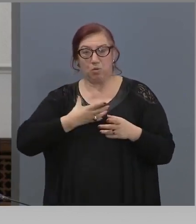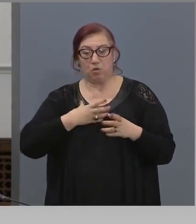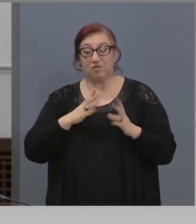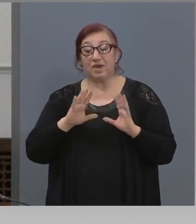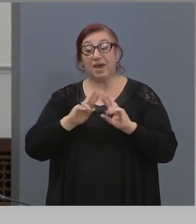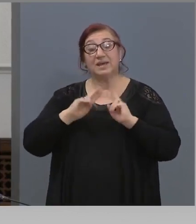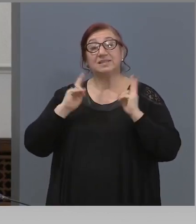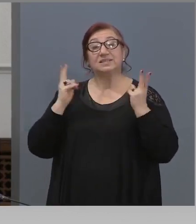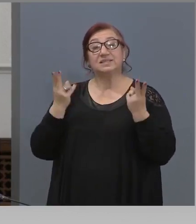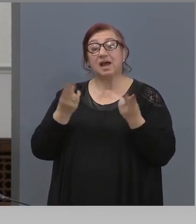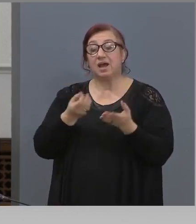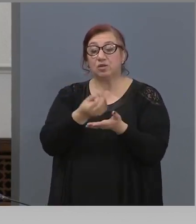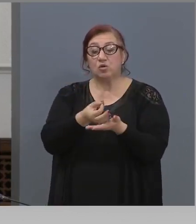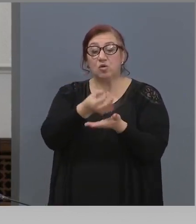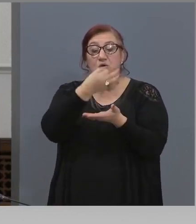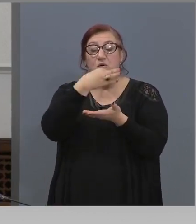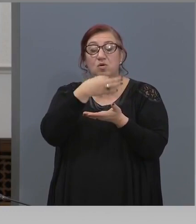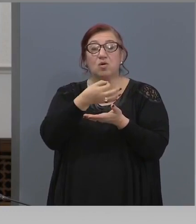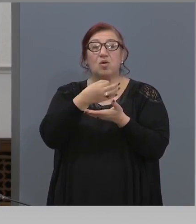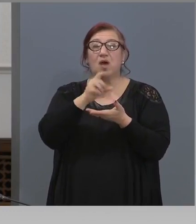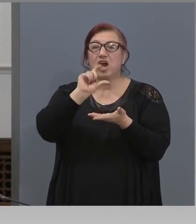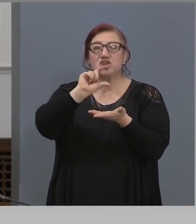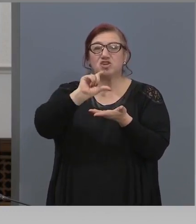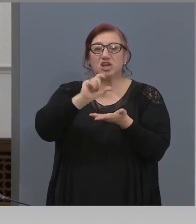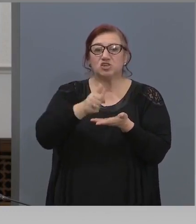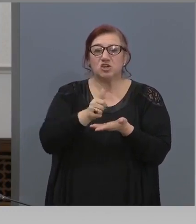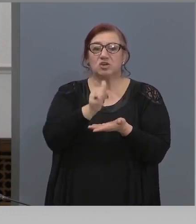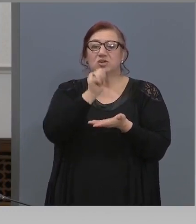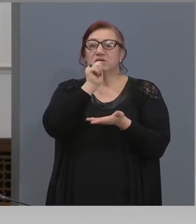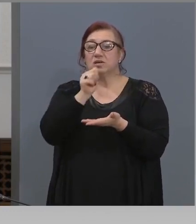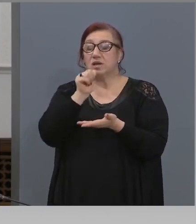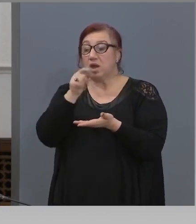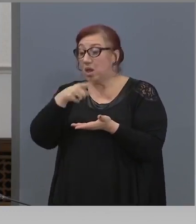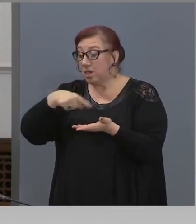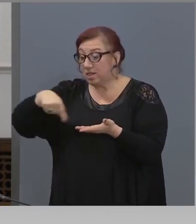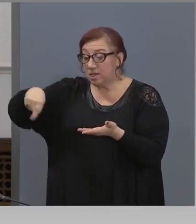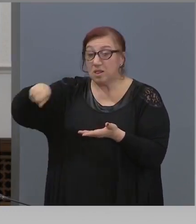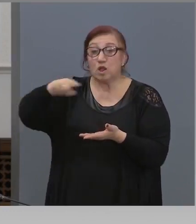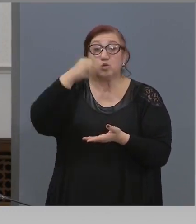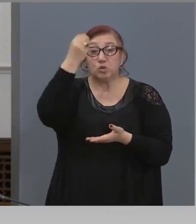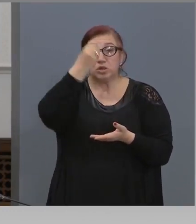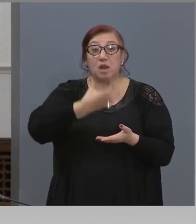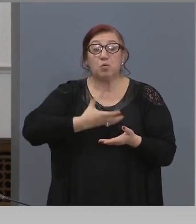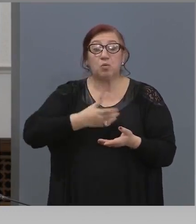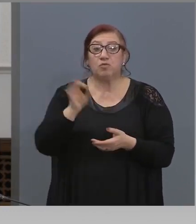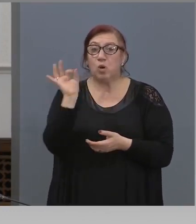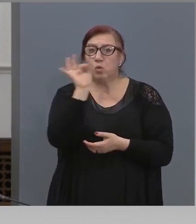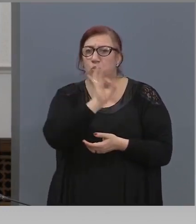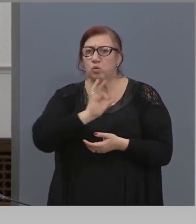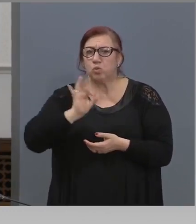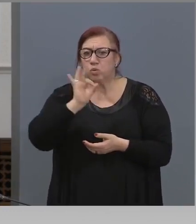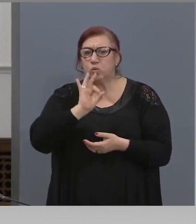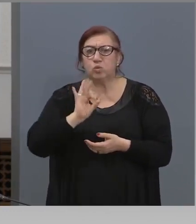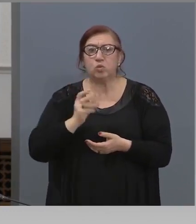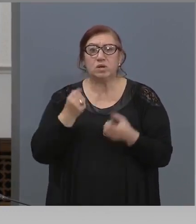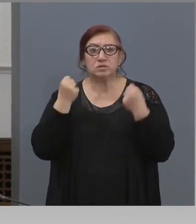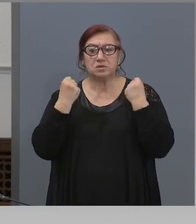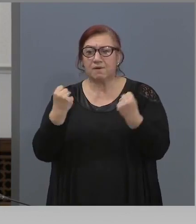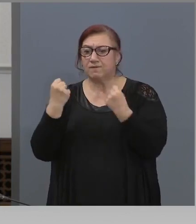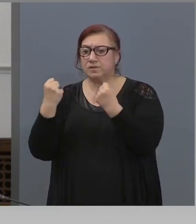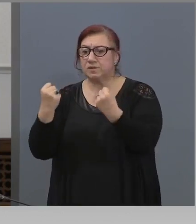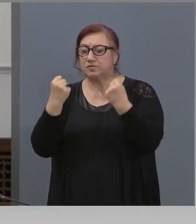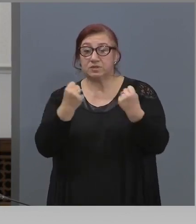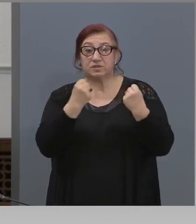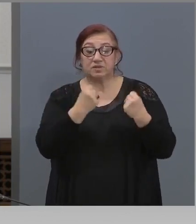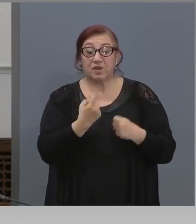причистявали от една и съща чаша потир. Никой от другите, те са били проверени, не се е заразил. Това означава, че